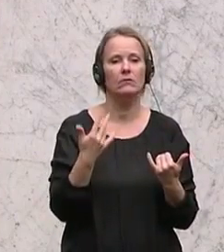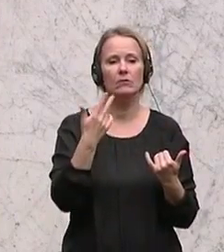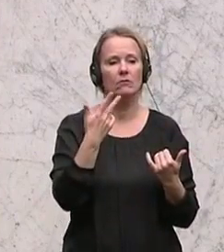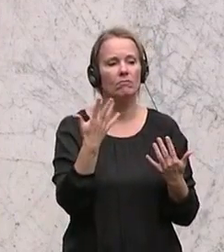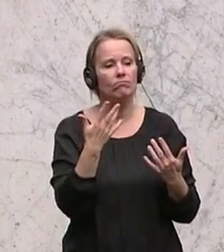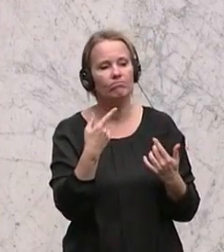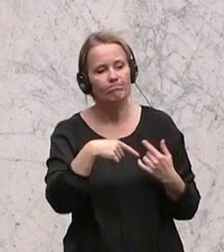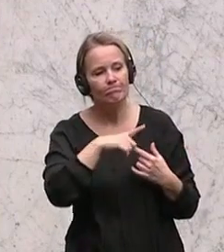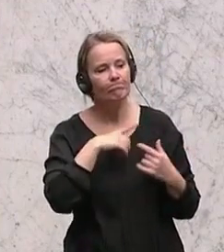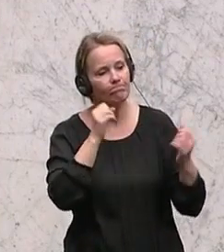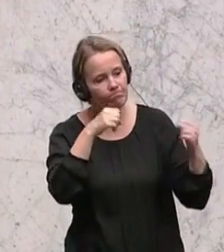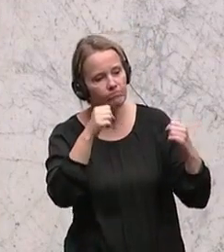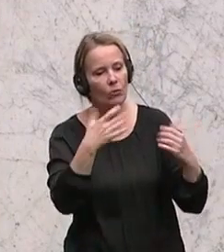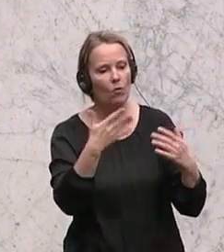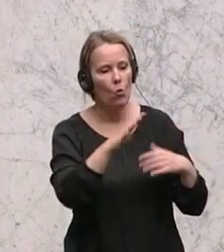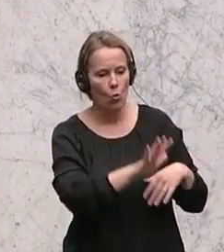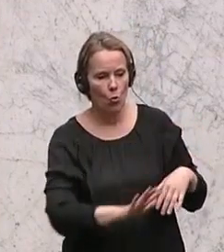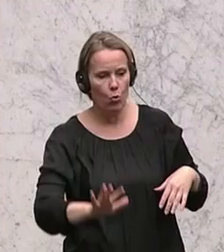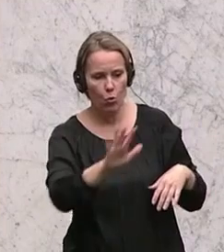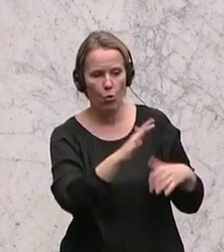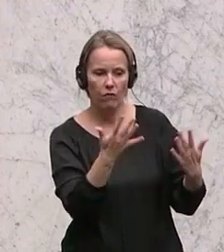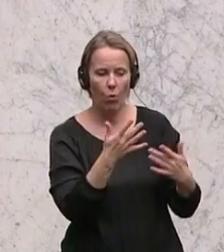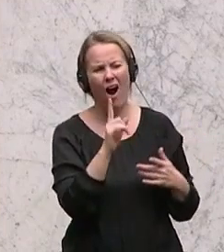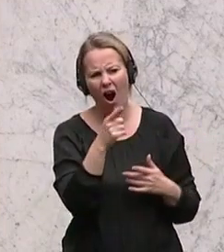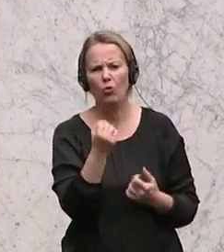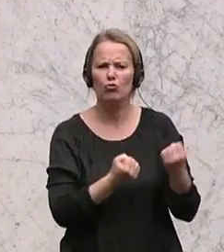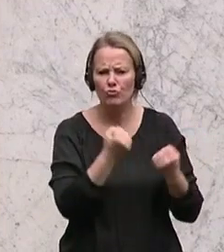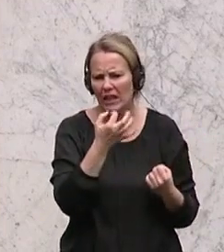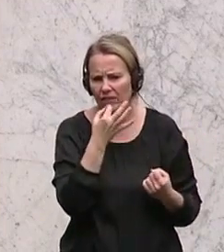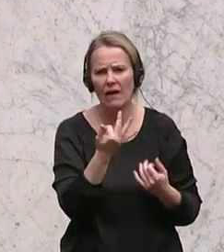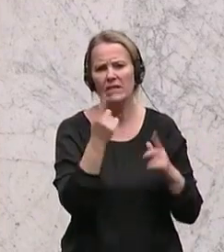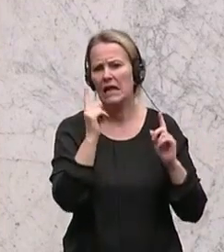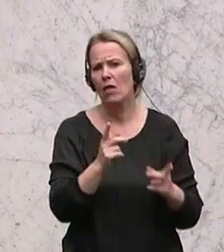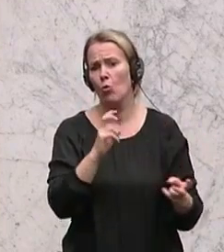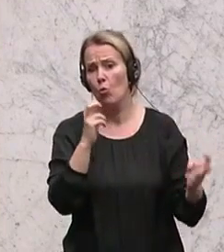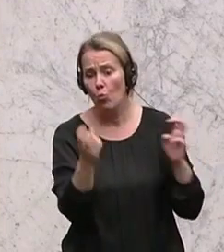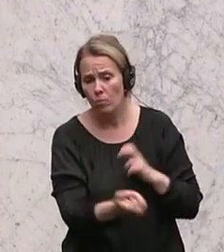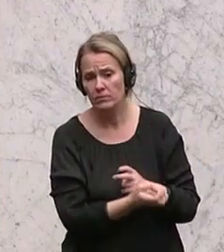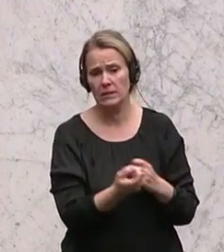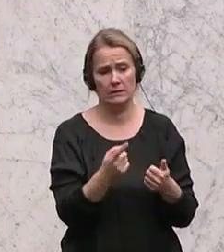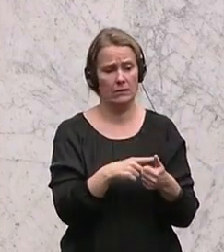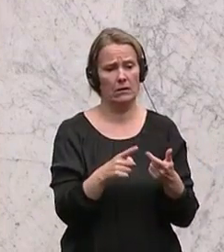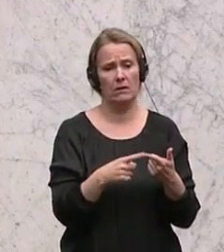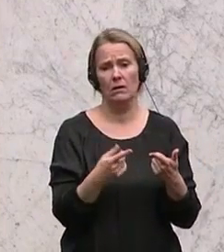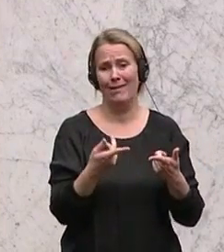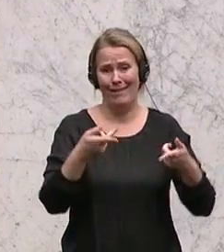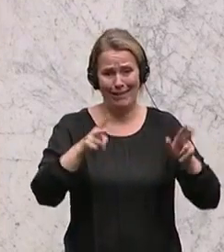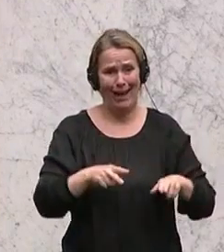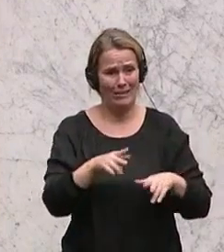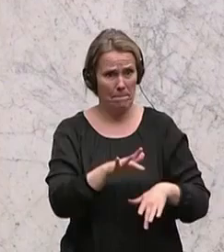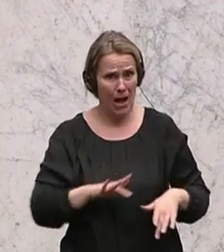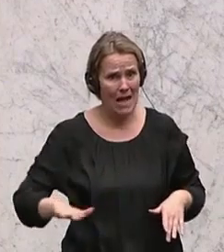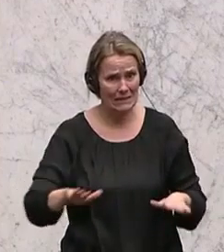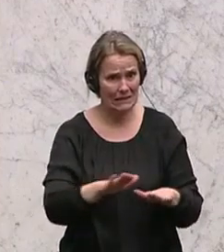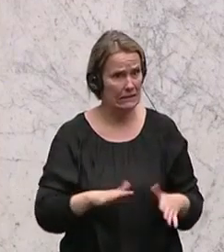zu einigen, abseits der schwierigen Fragen, wie man das dann umsetzen kann und wie es auch eine rechtliche Basis dafür